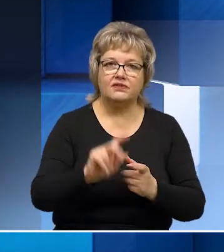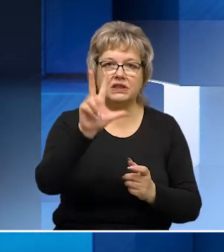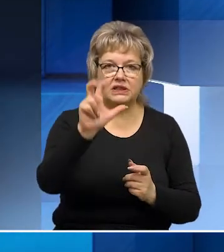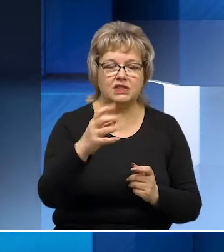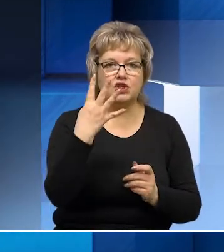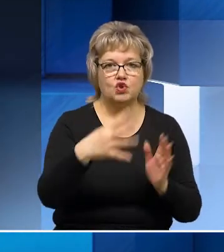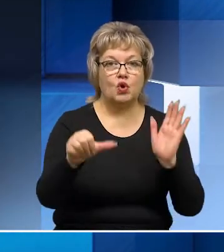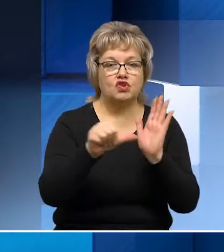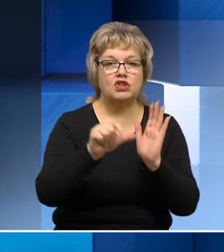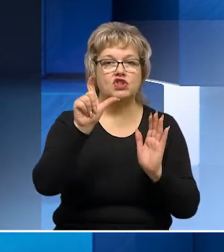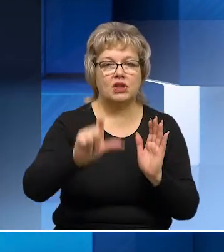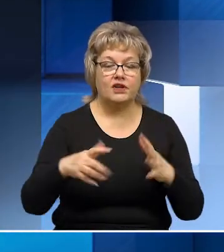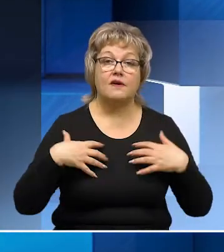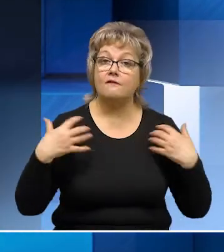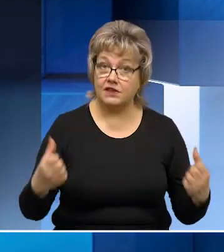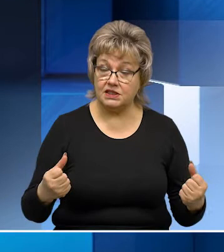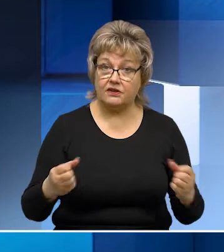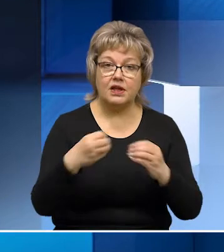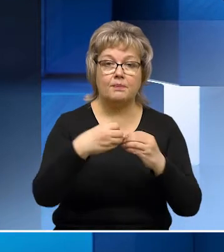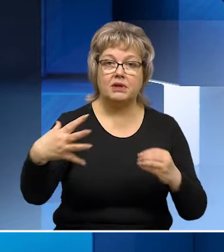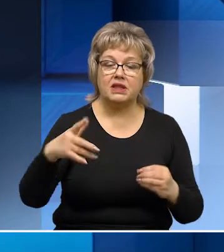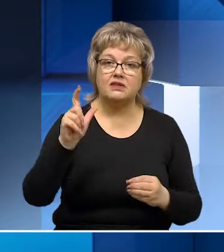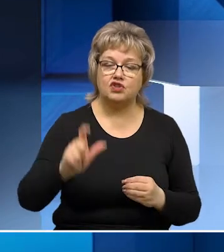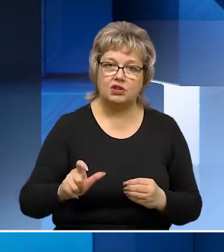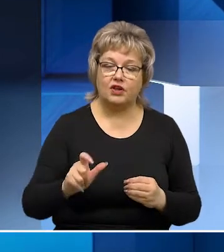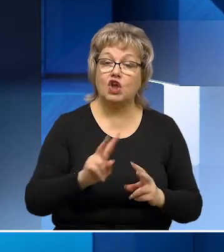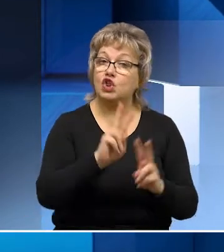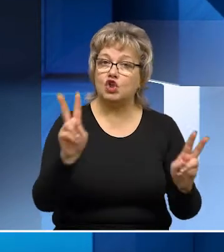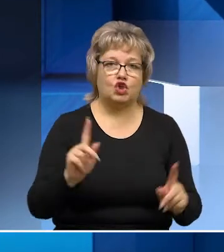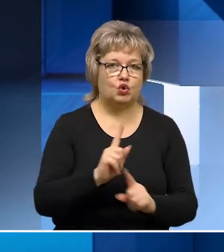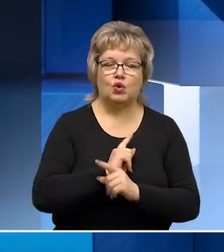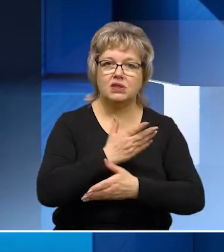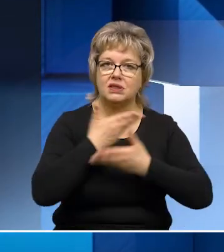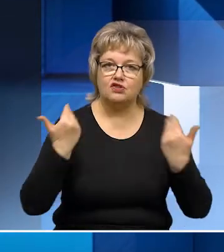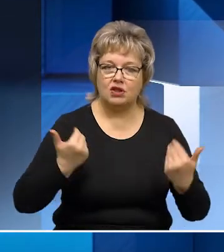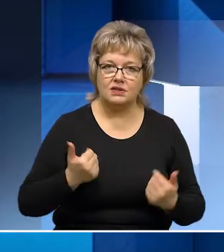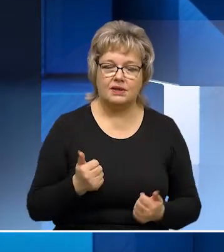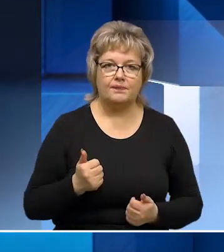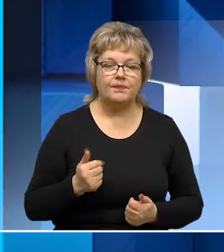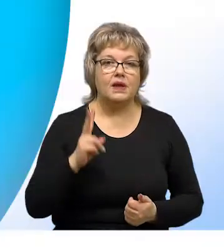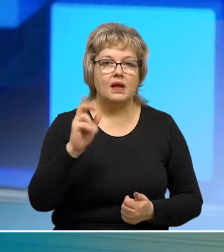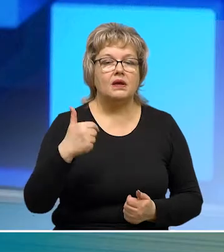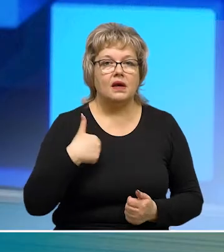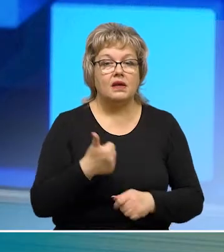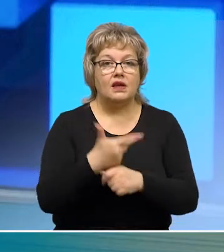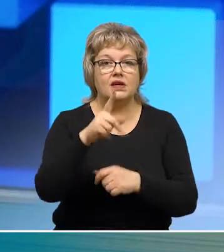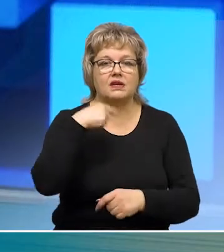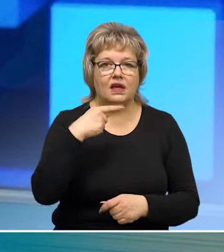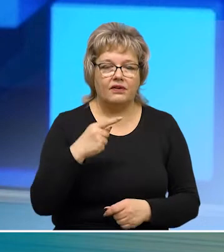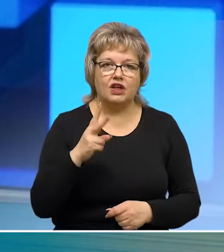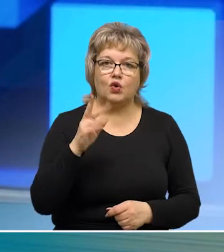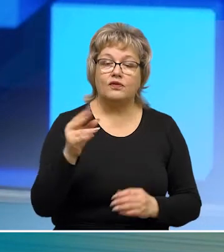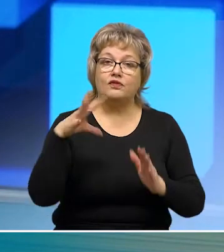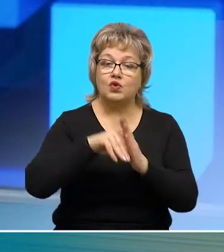инфицировано 346 человек. Выздоровело 15 человек. Никто не скончался. Как я уже не раз